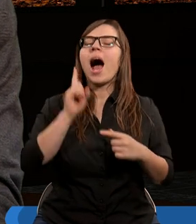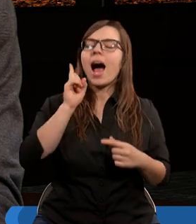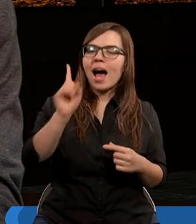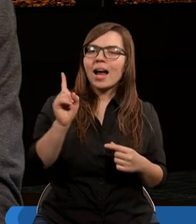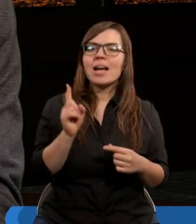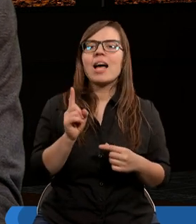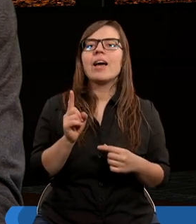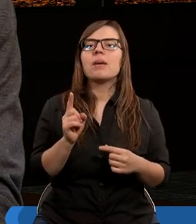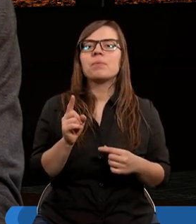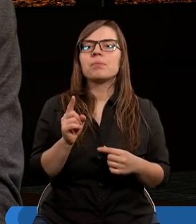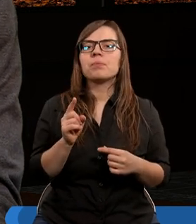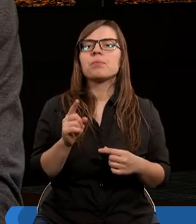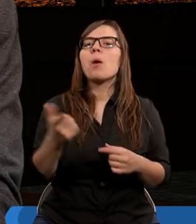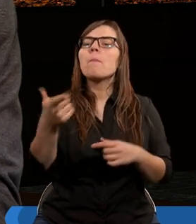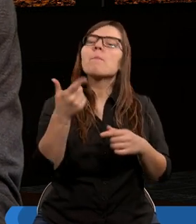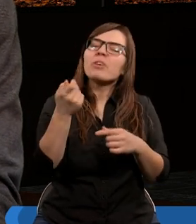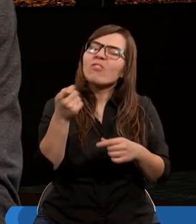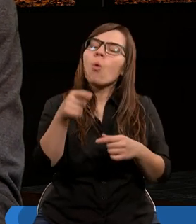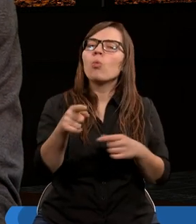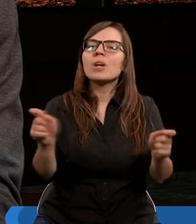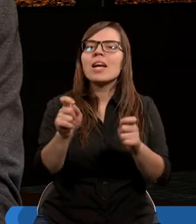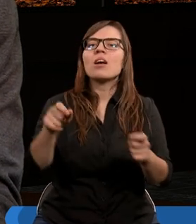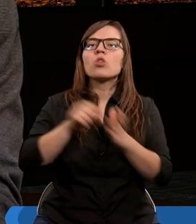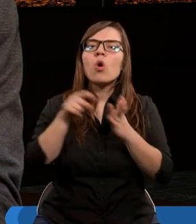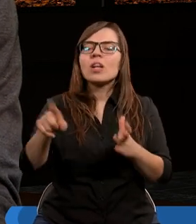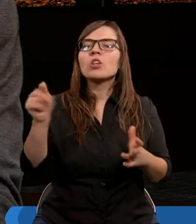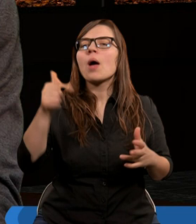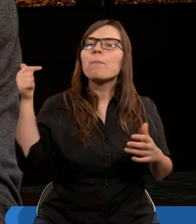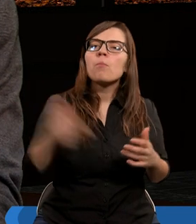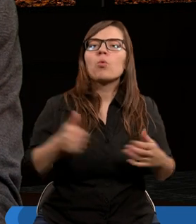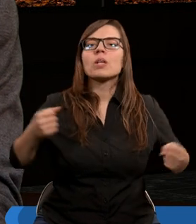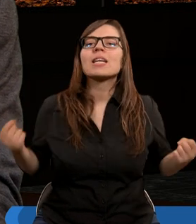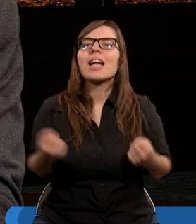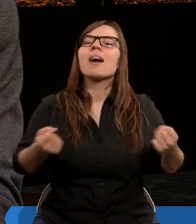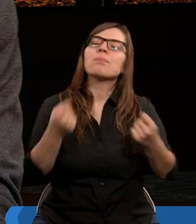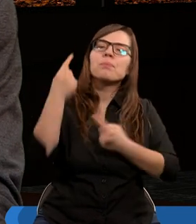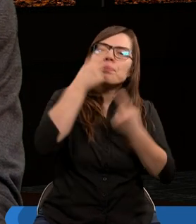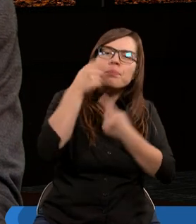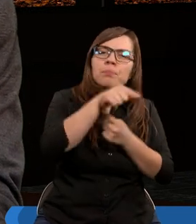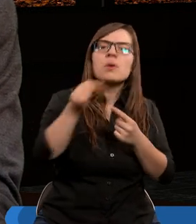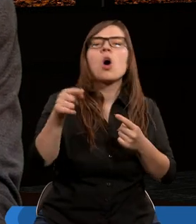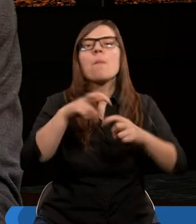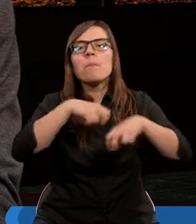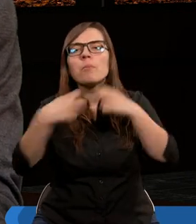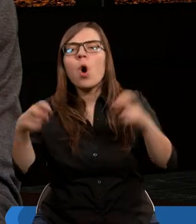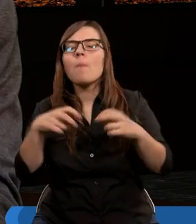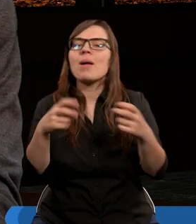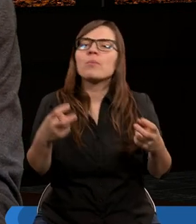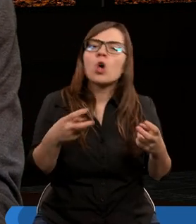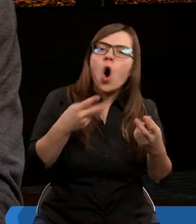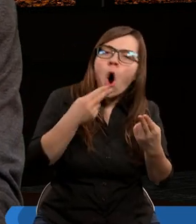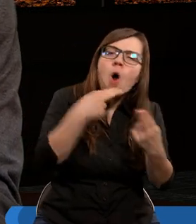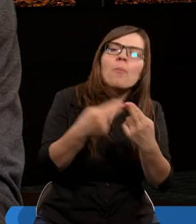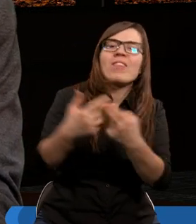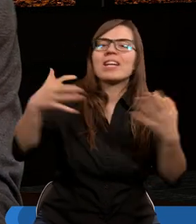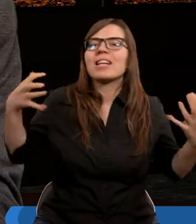przywołuje go do tego, że musi starać się rozwiązać te problemy. Szuka odpowiedzi na